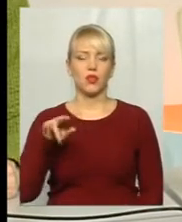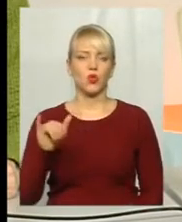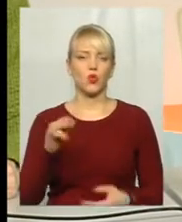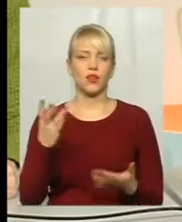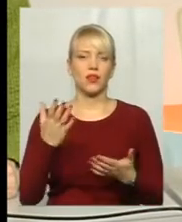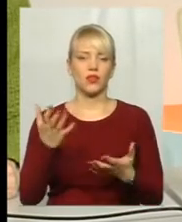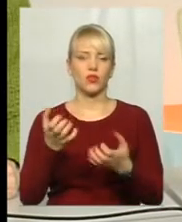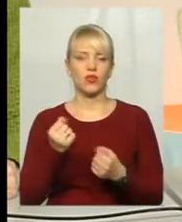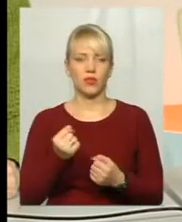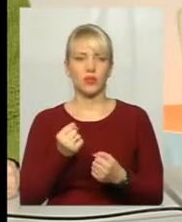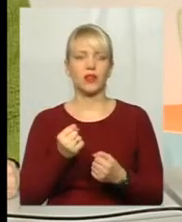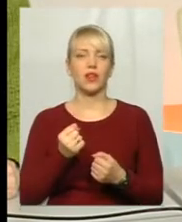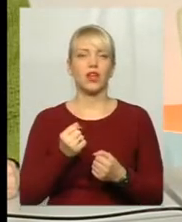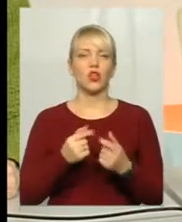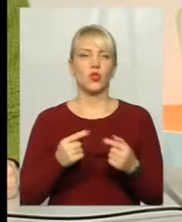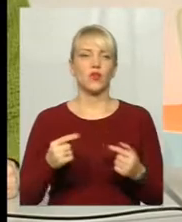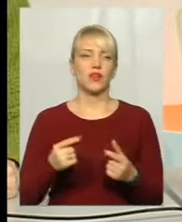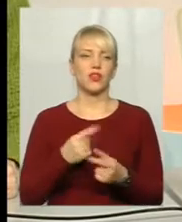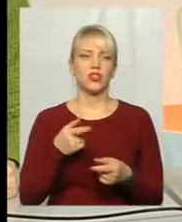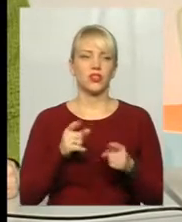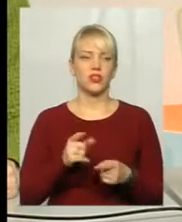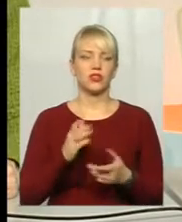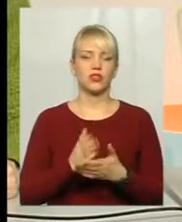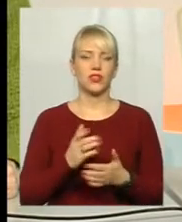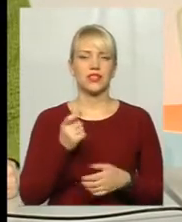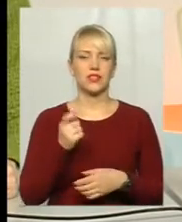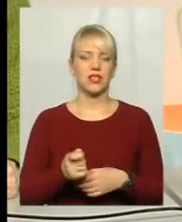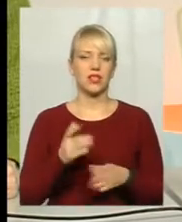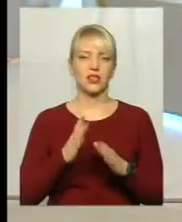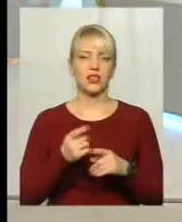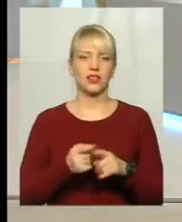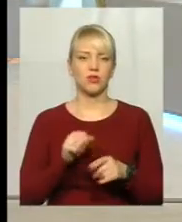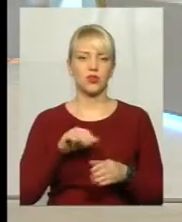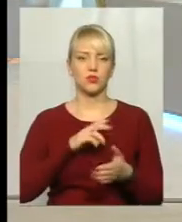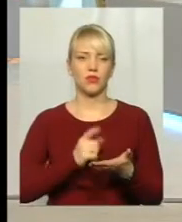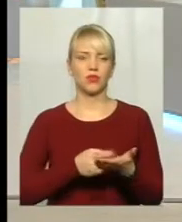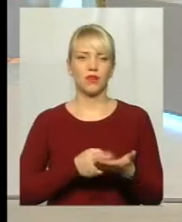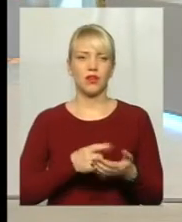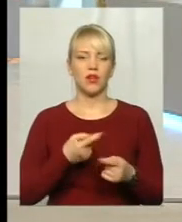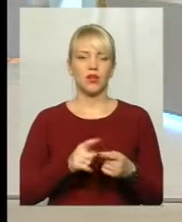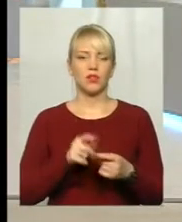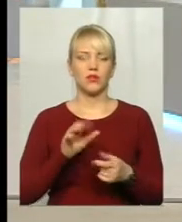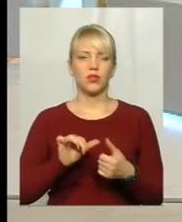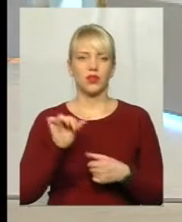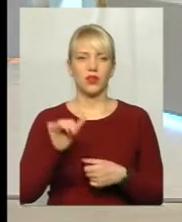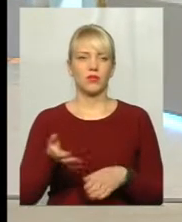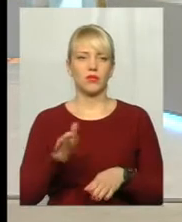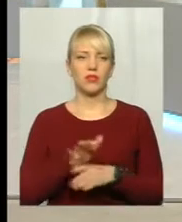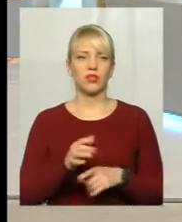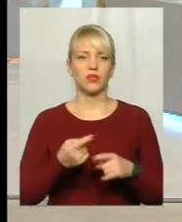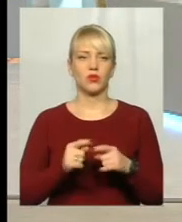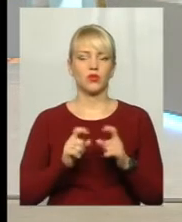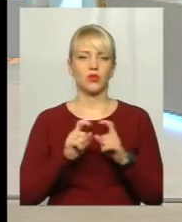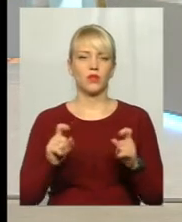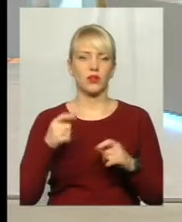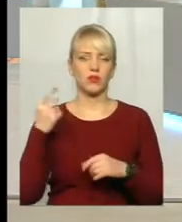а дійсно, чи є знижка. Тому що тільки це може підтвердити. Але це буде окремим наказом того суб'єкта